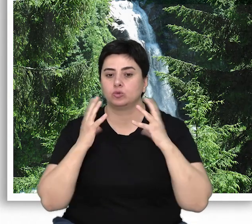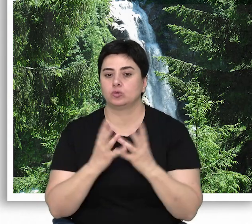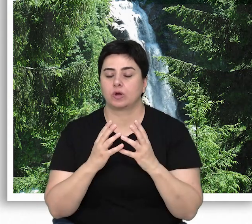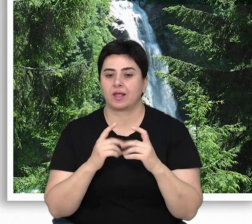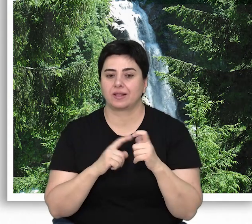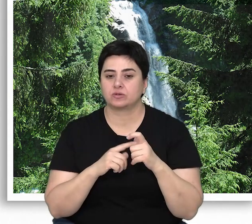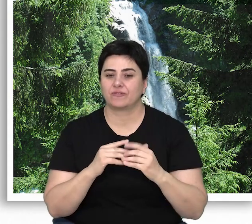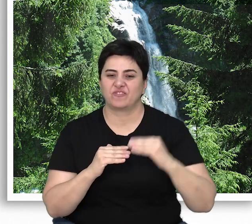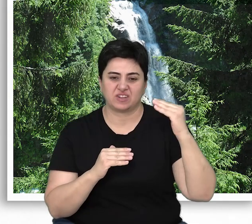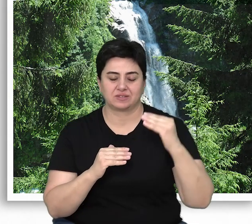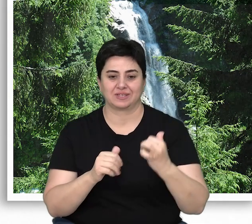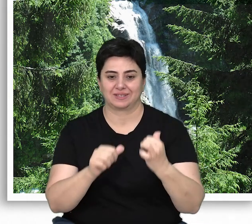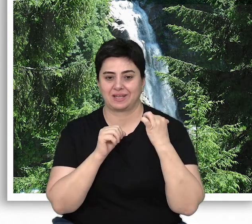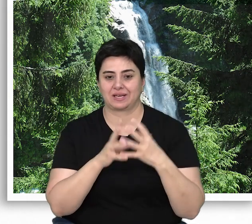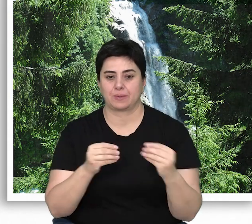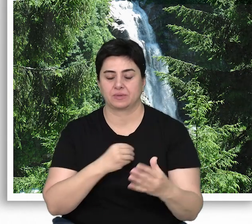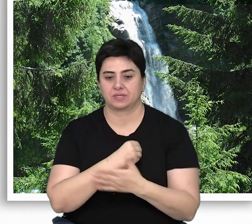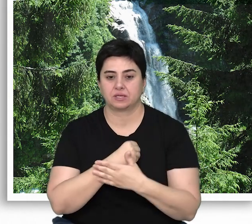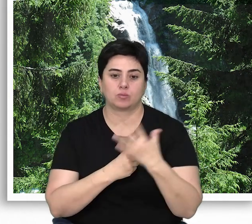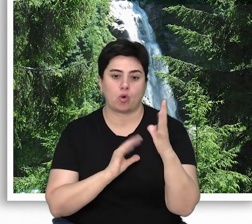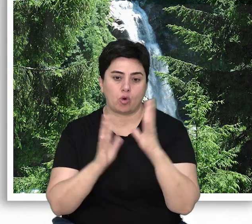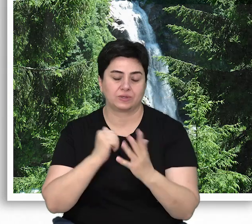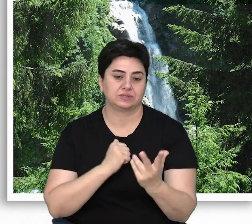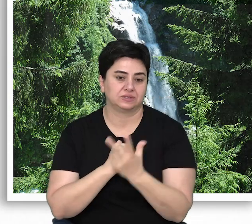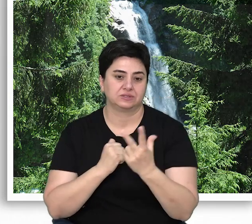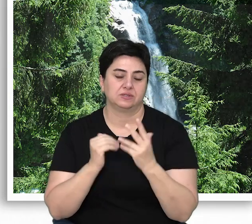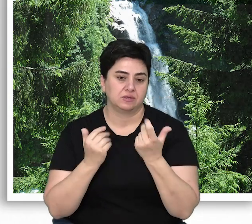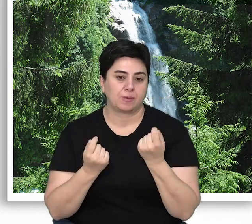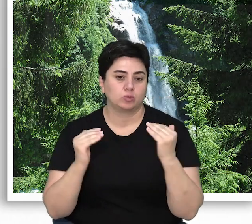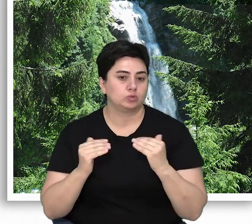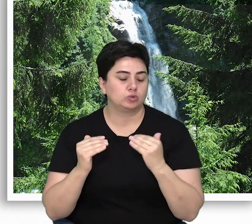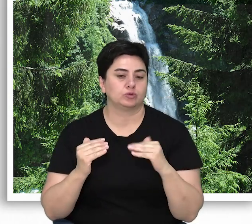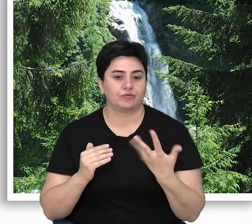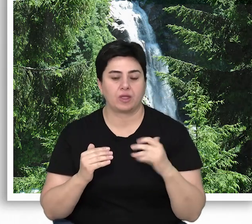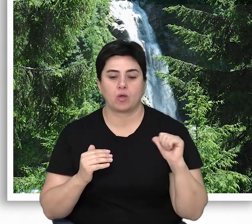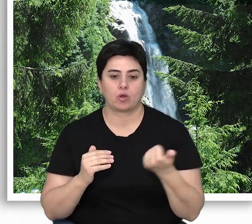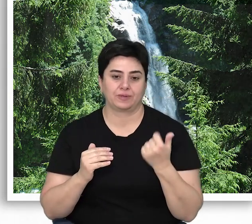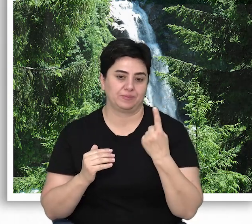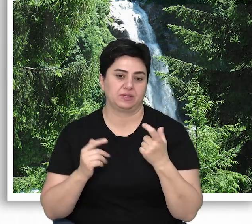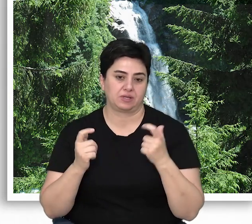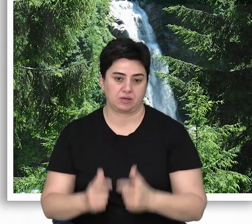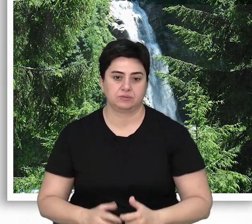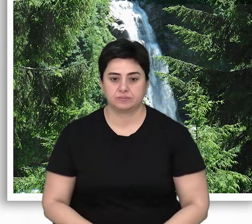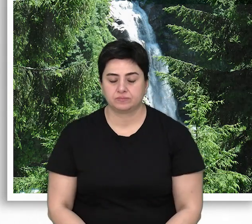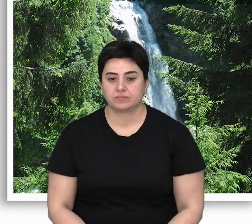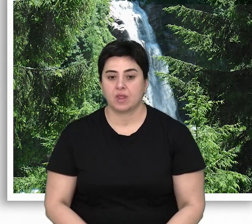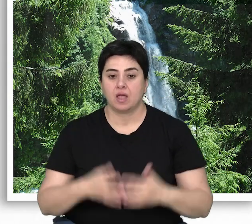küresel emisyon artışının geri döndürülmesinde en hızlı, en düşük maliyetli ve en etkili araç.